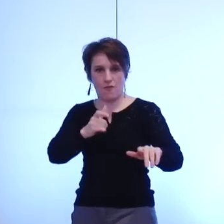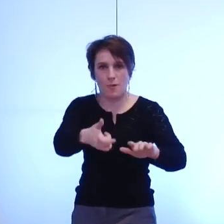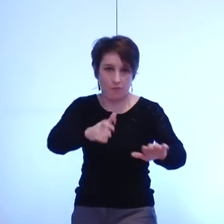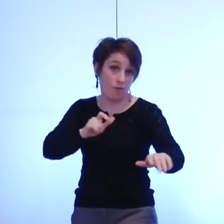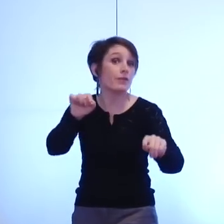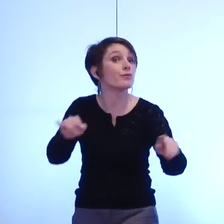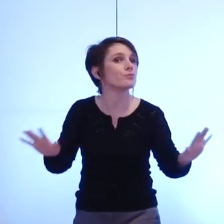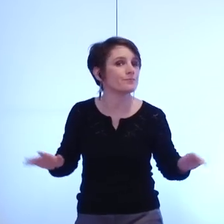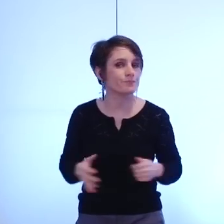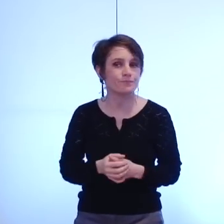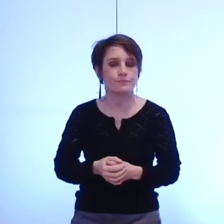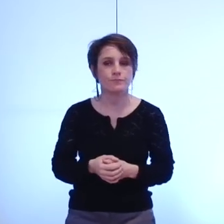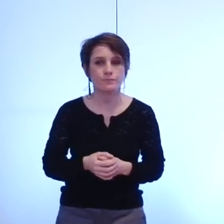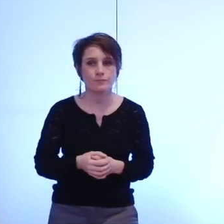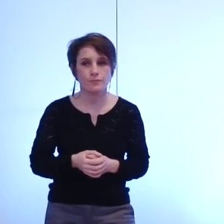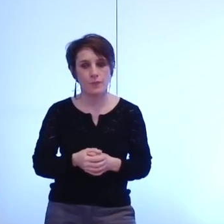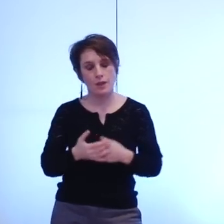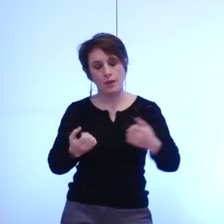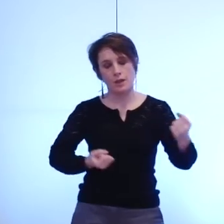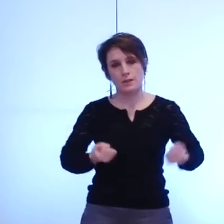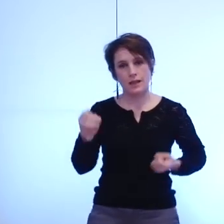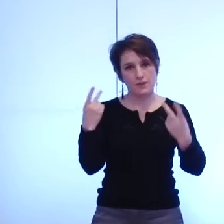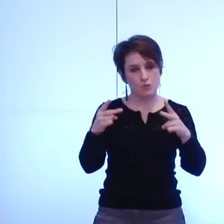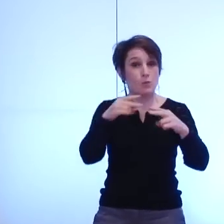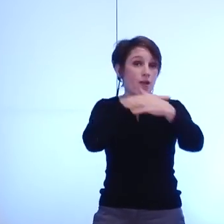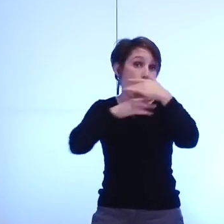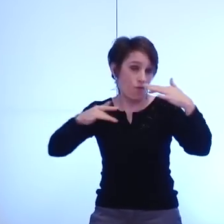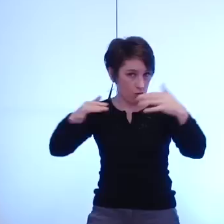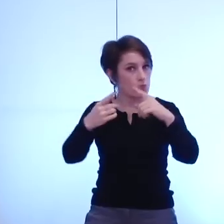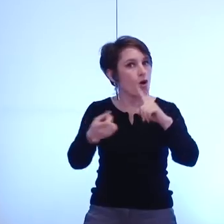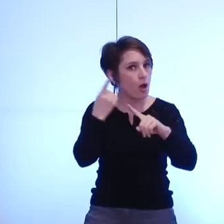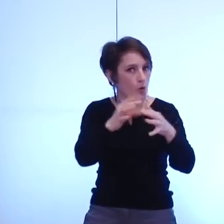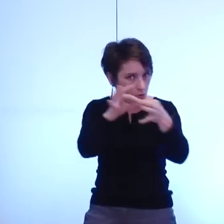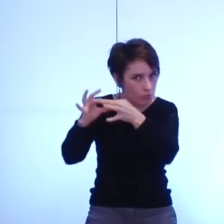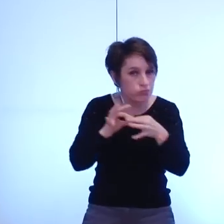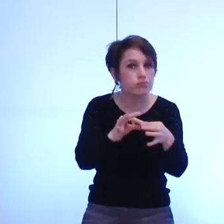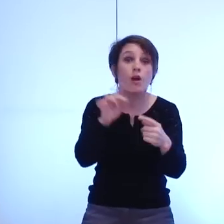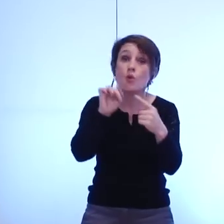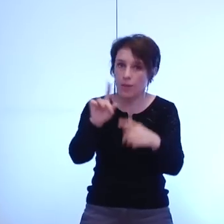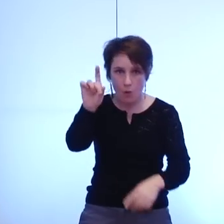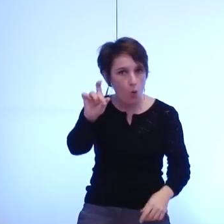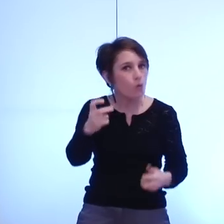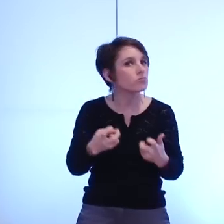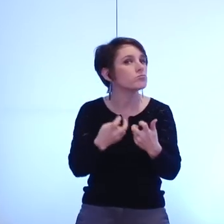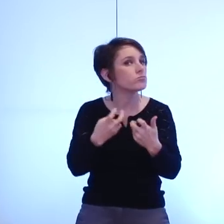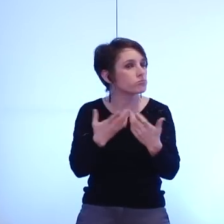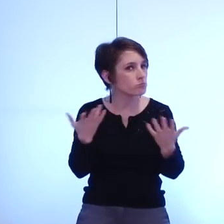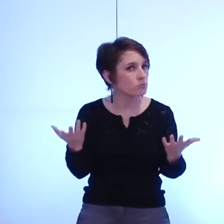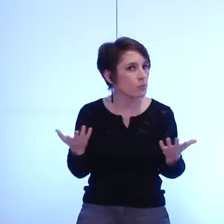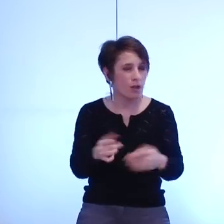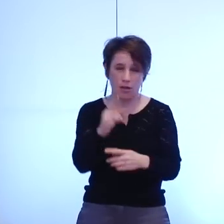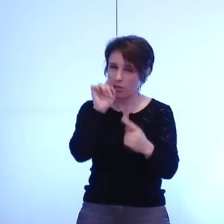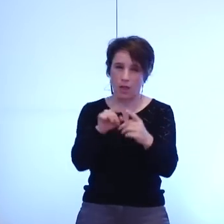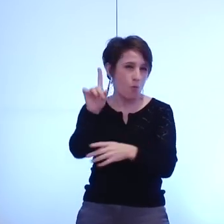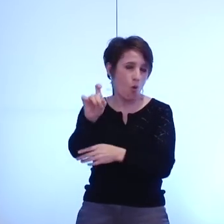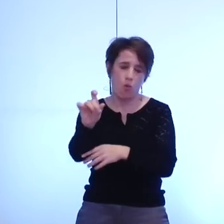matière de services publics environnementaux question de l'eau qui est une question majeure